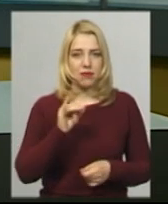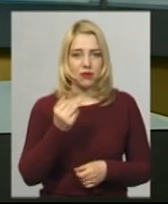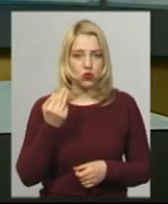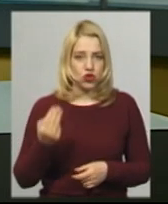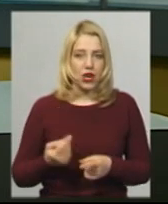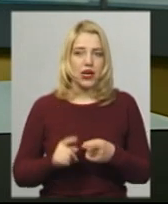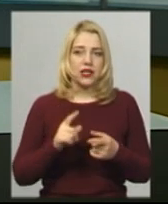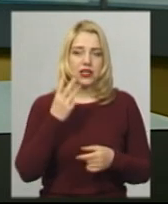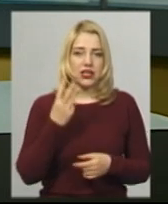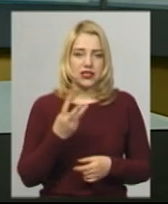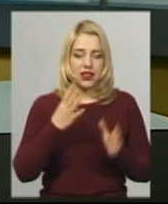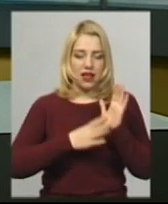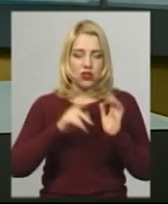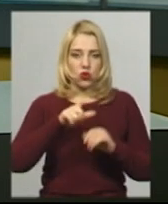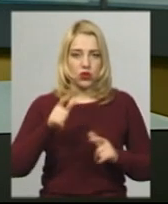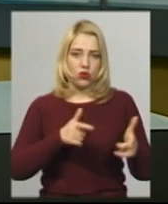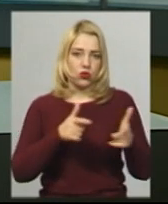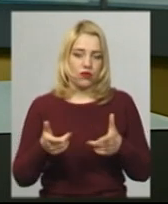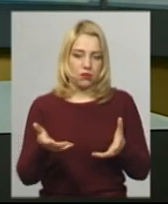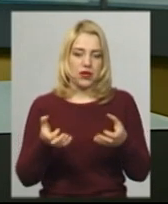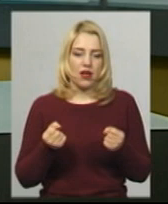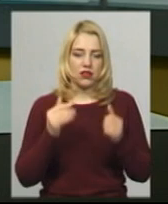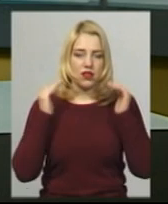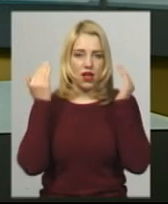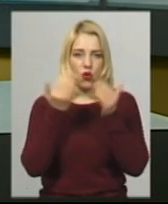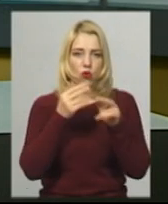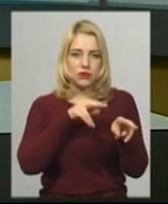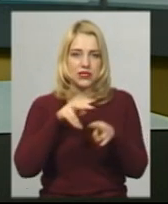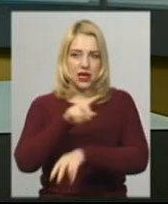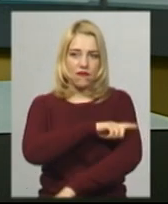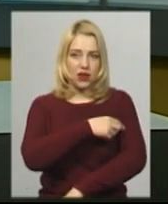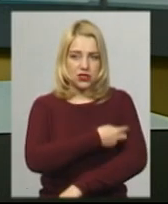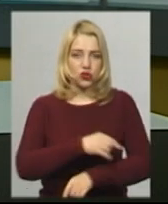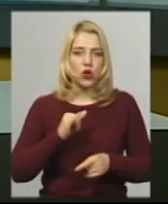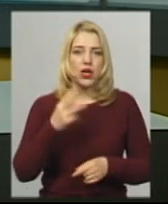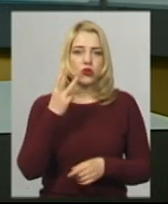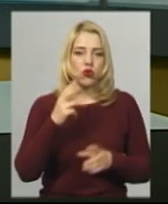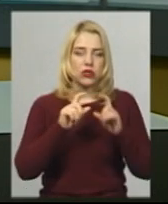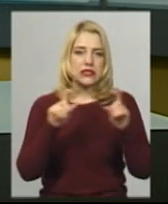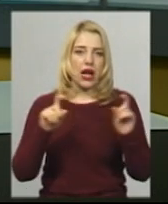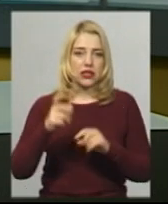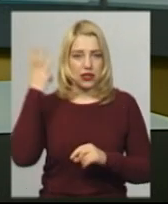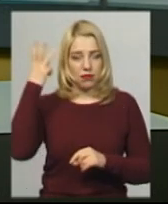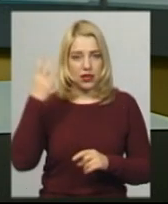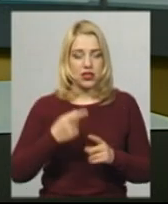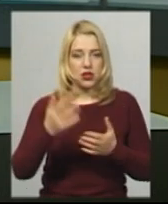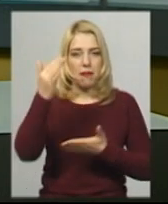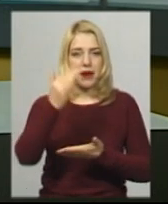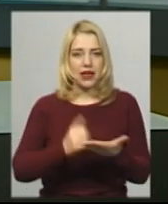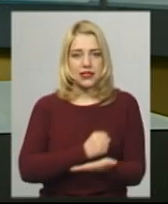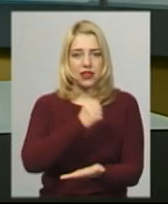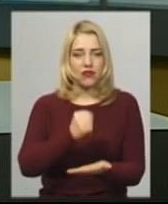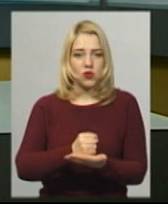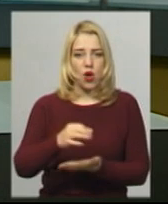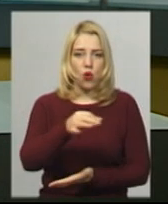239 людей готові прийняти на обсервацію у трьох закладах Хмельниччини. Перелік місць затвердила обласна комісія